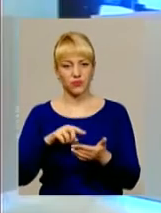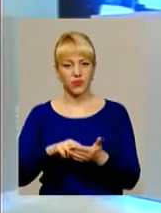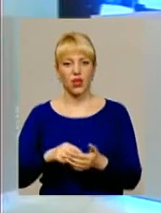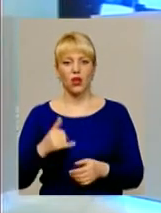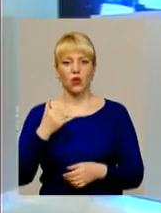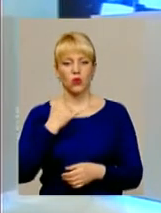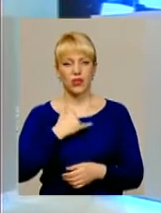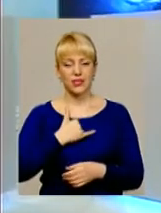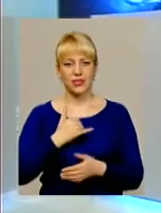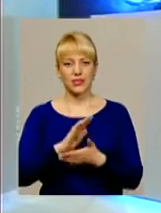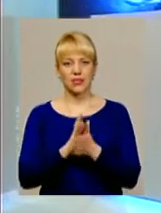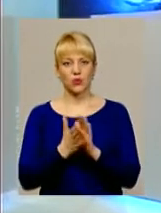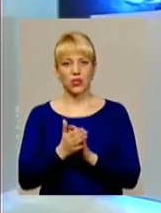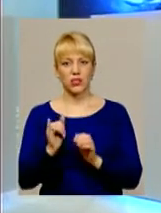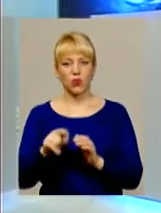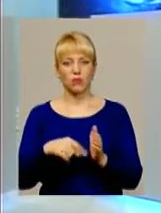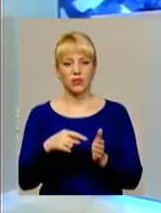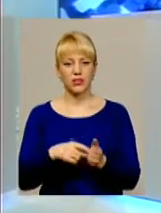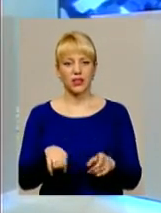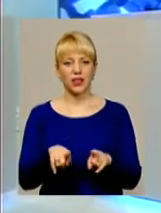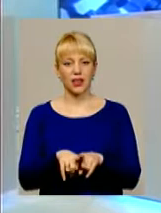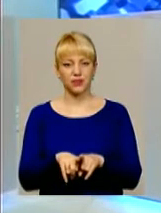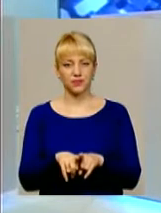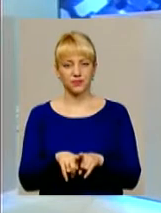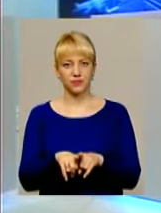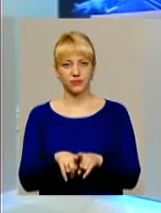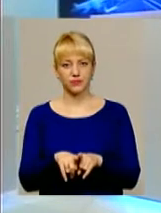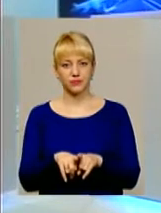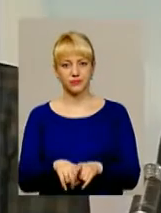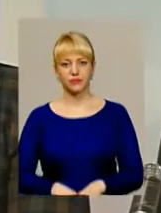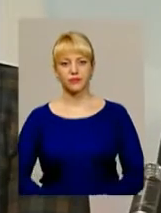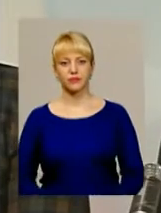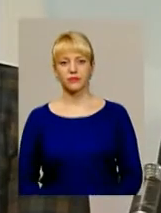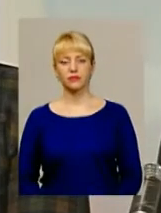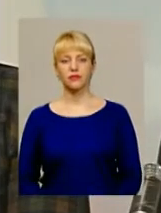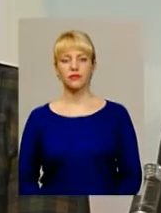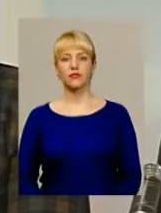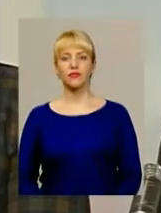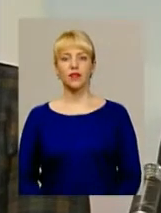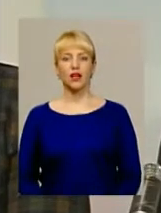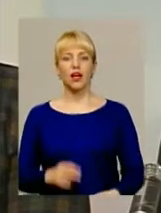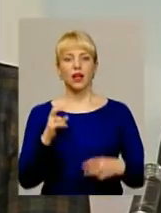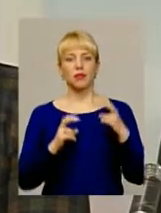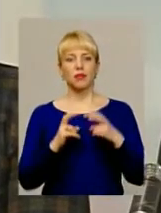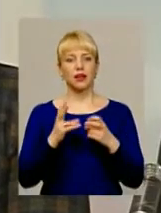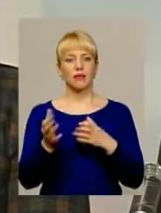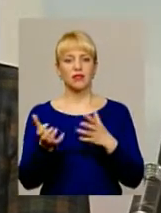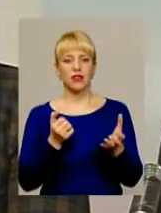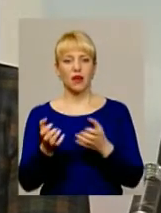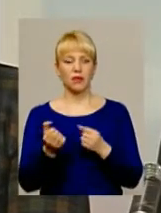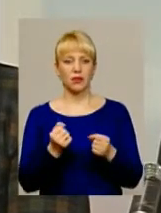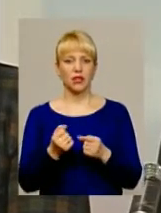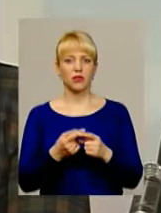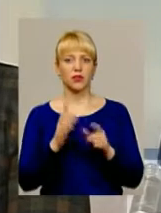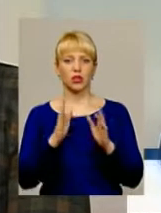нас ситуація в місті така склалася, що підприємства набирають на роботу тільки готових